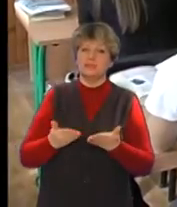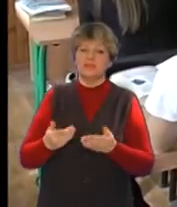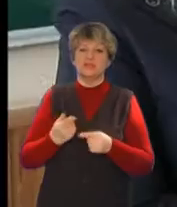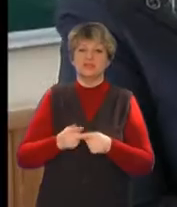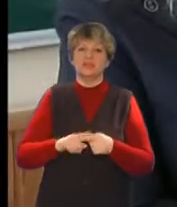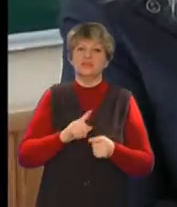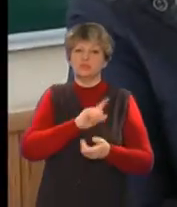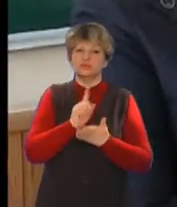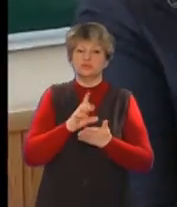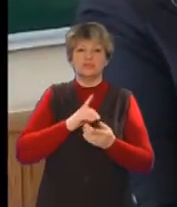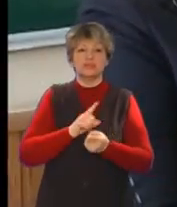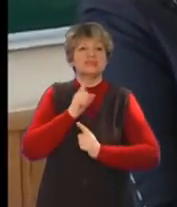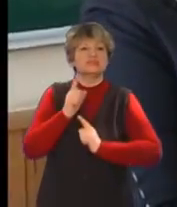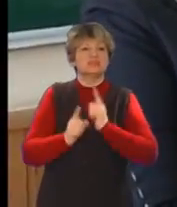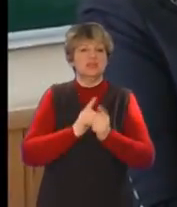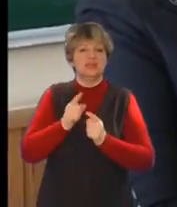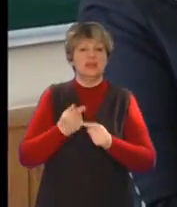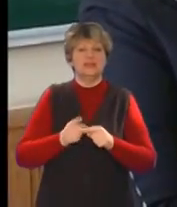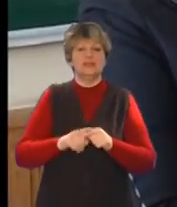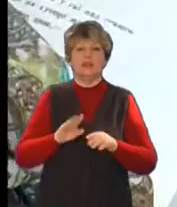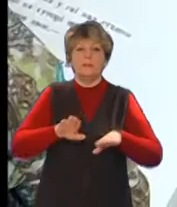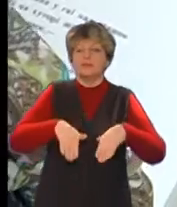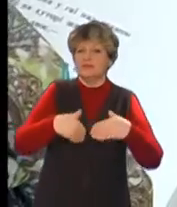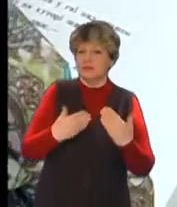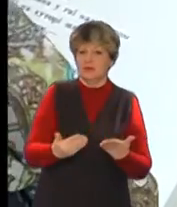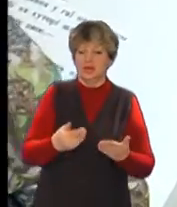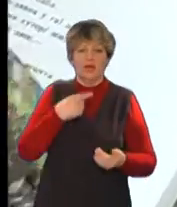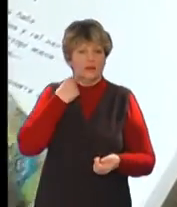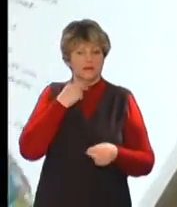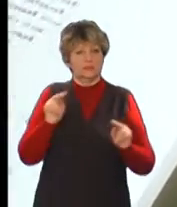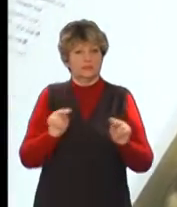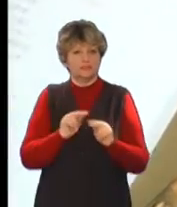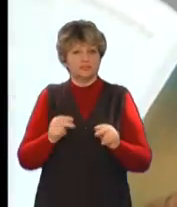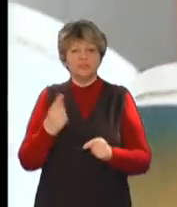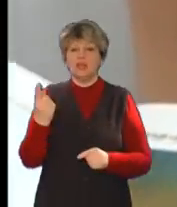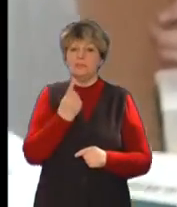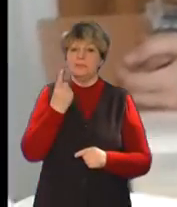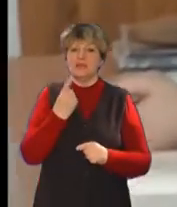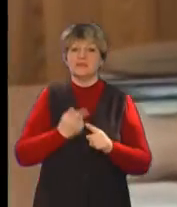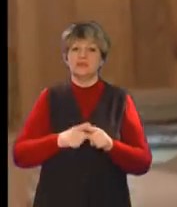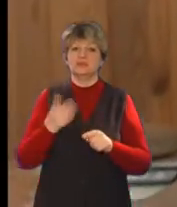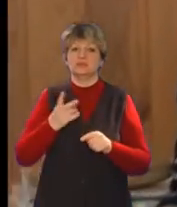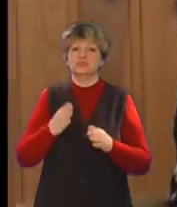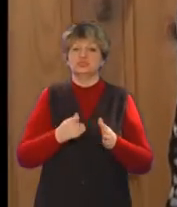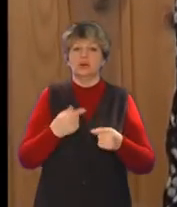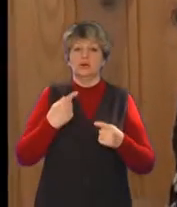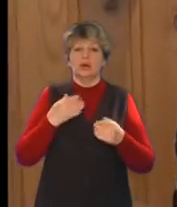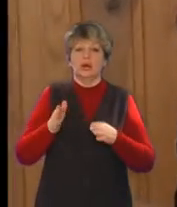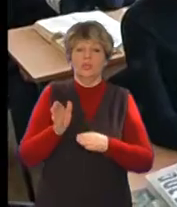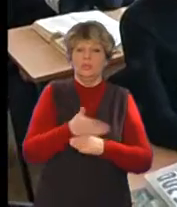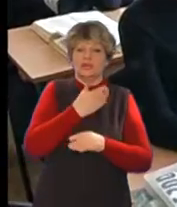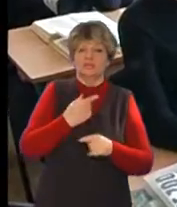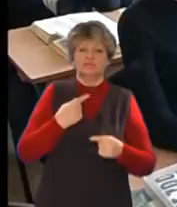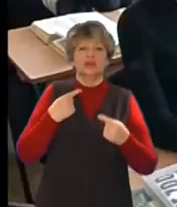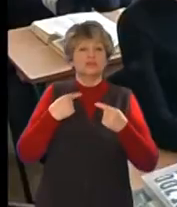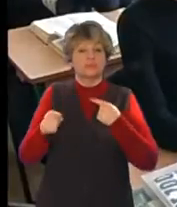має на меті змінити якраз методи викладання цих дисциплін, запевняють прибічники інтеграції. Перш за все – відійти від академічного